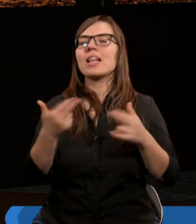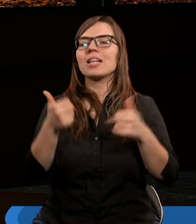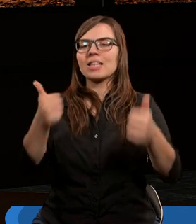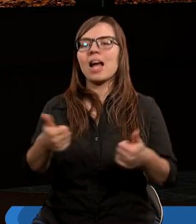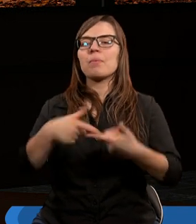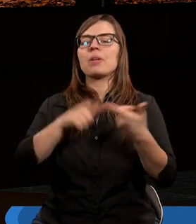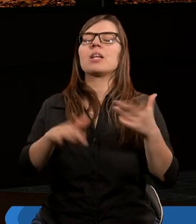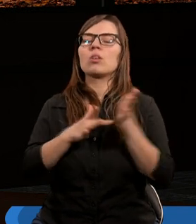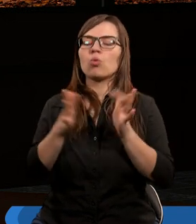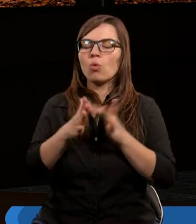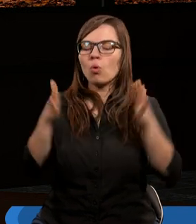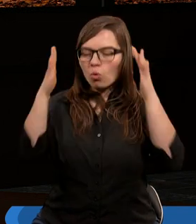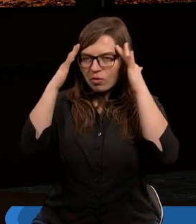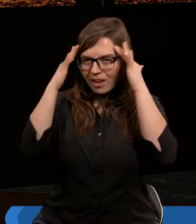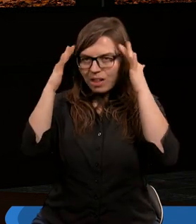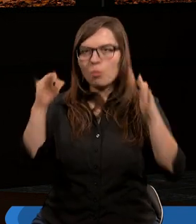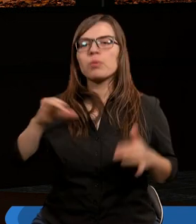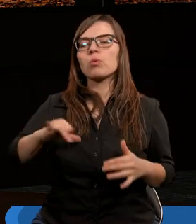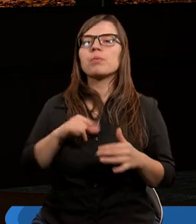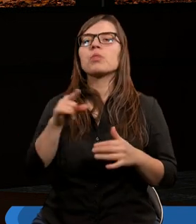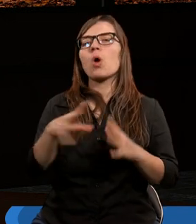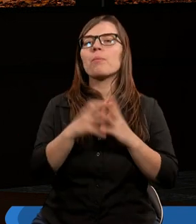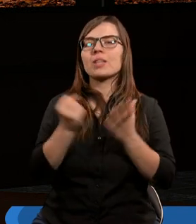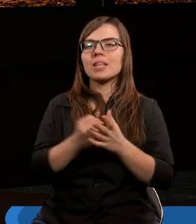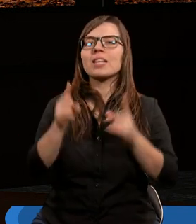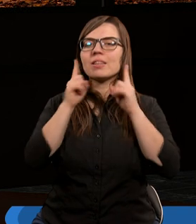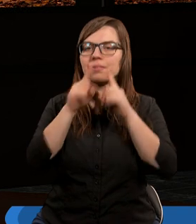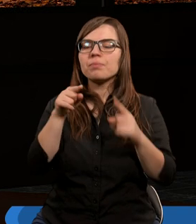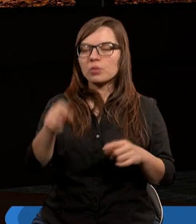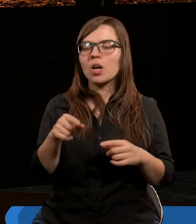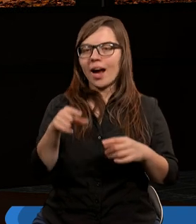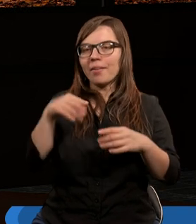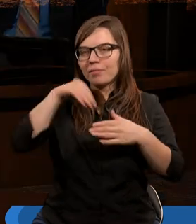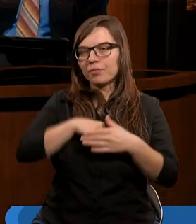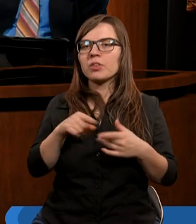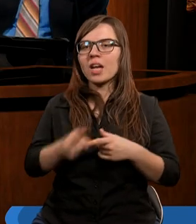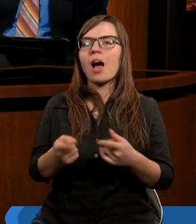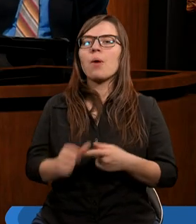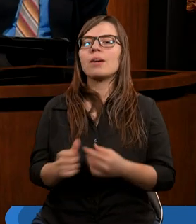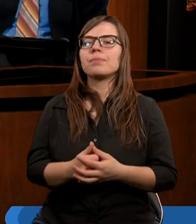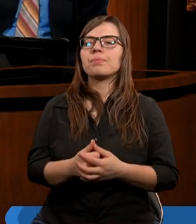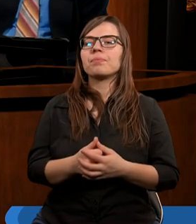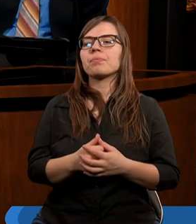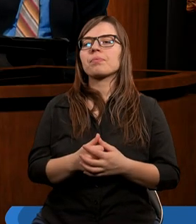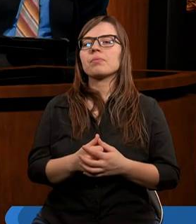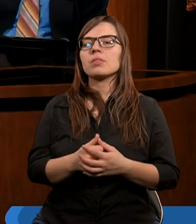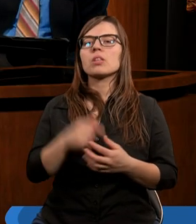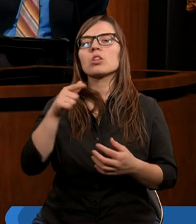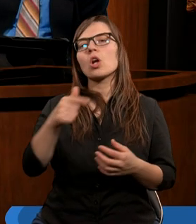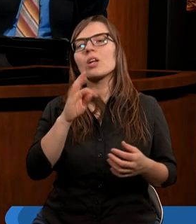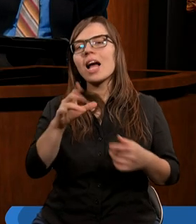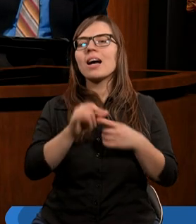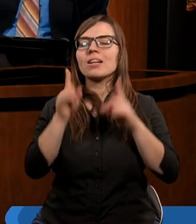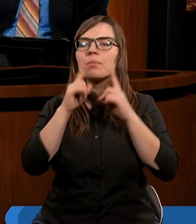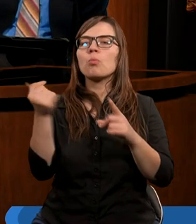przed Chrystusem, uświadomił sobie, że to przykazanie to naprawdę jest wyrok na Niego. Bo taka jest prawda i to musimy